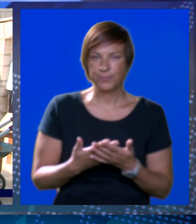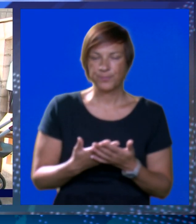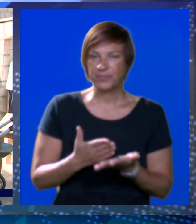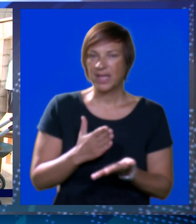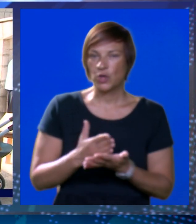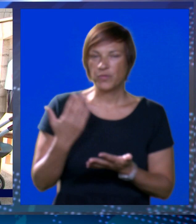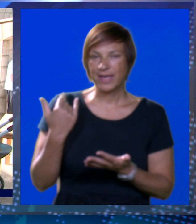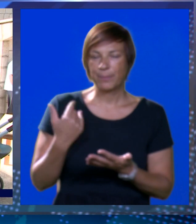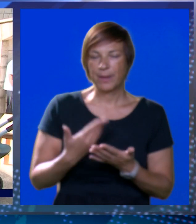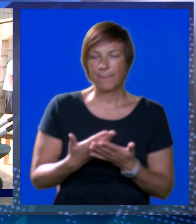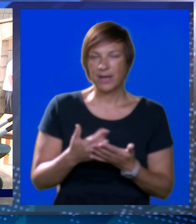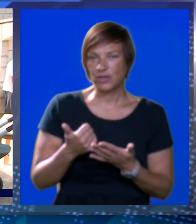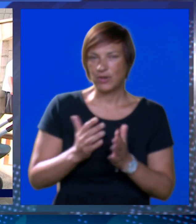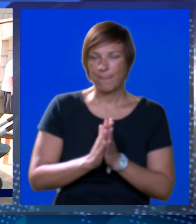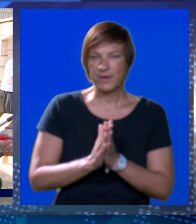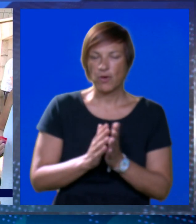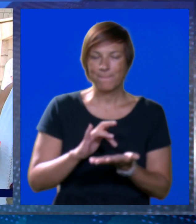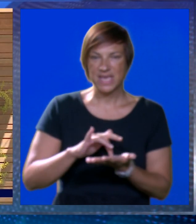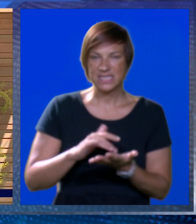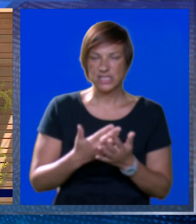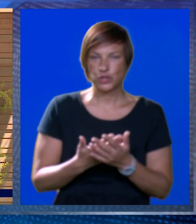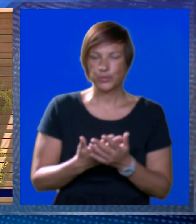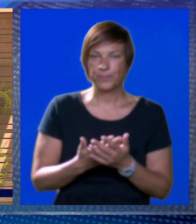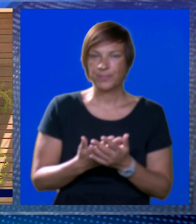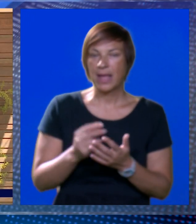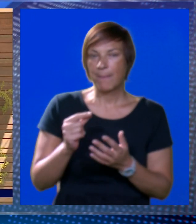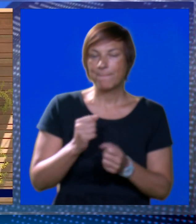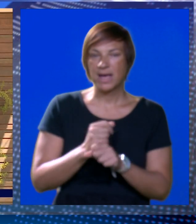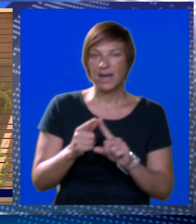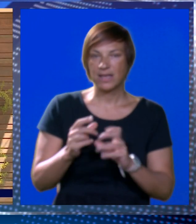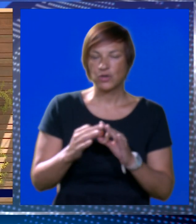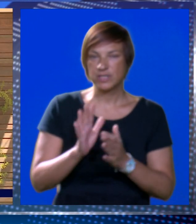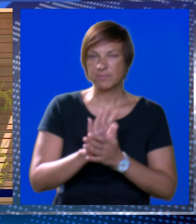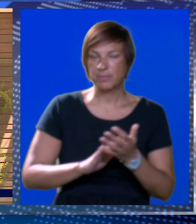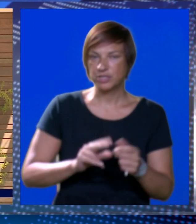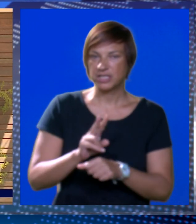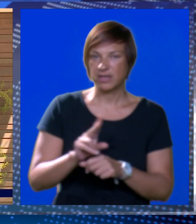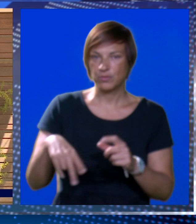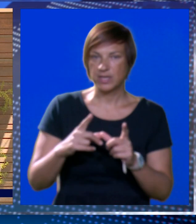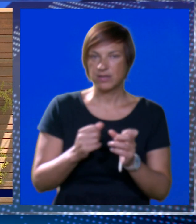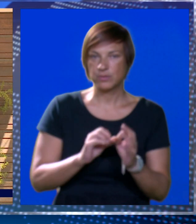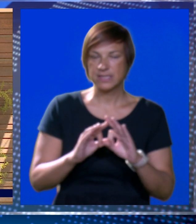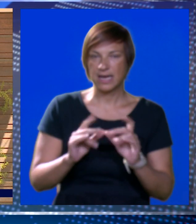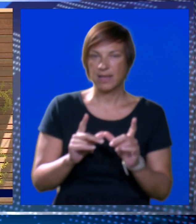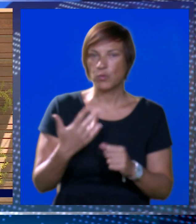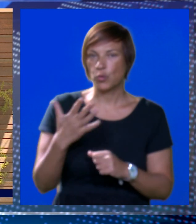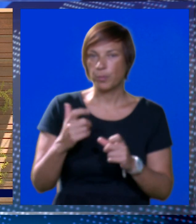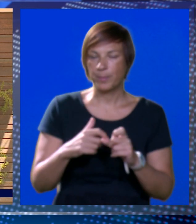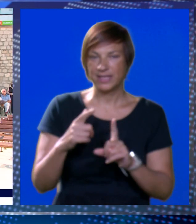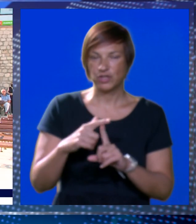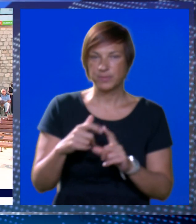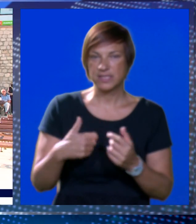eto, ali uvijek mi je bilo to na prvom mjestu. Blagnan male Gospe svoje početke čuva u Jeruzalemu u petom